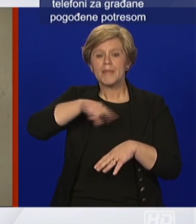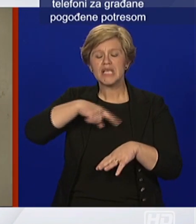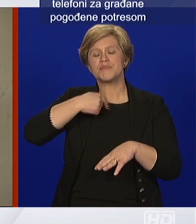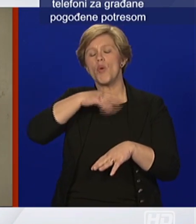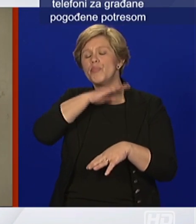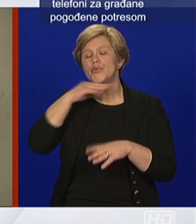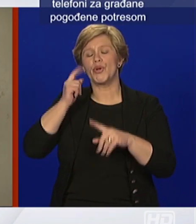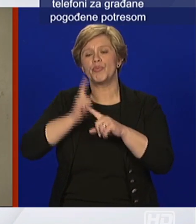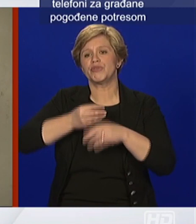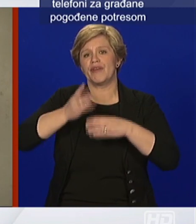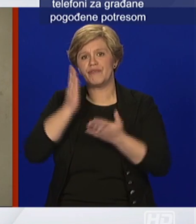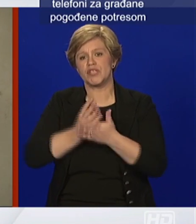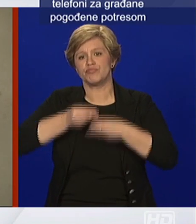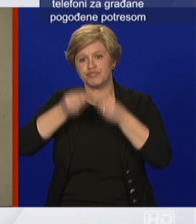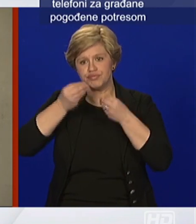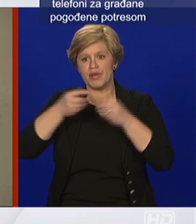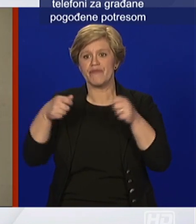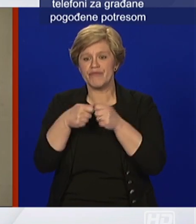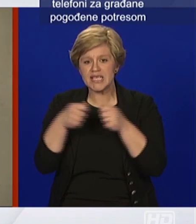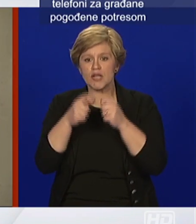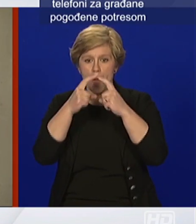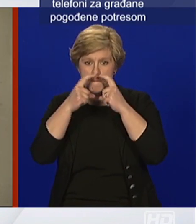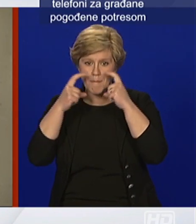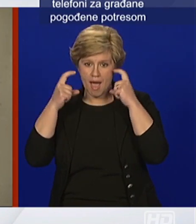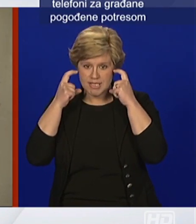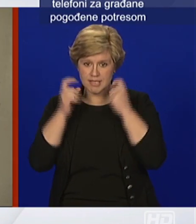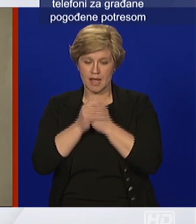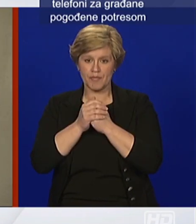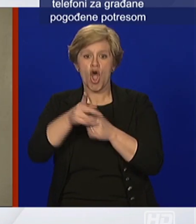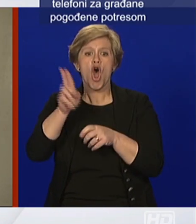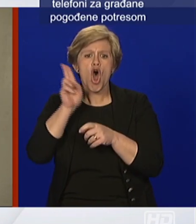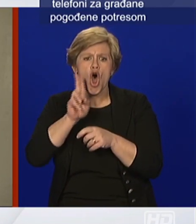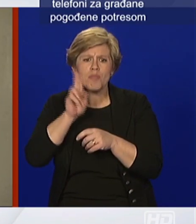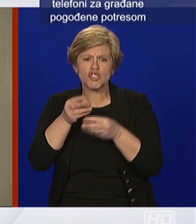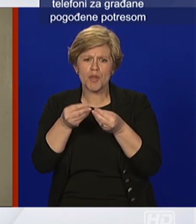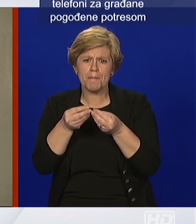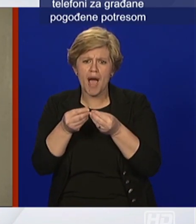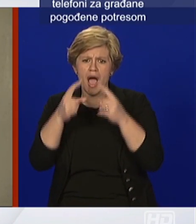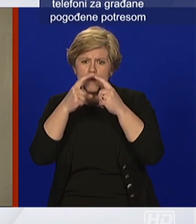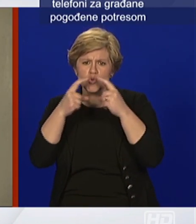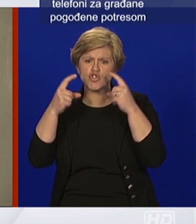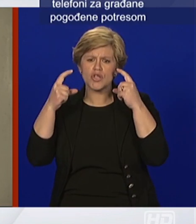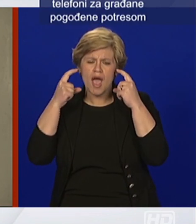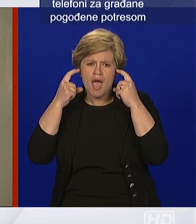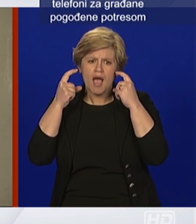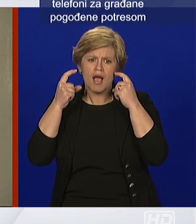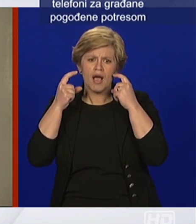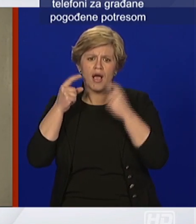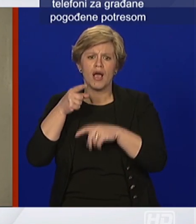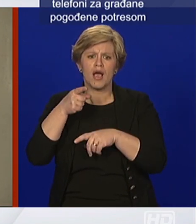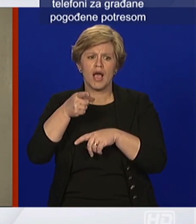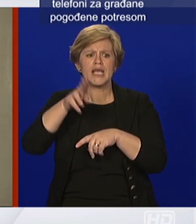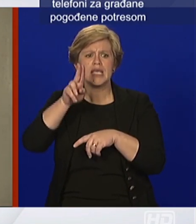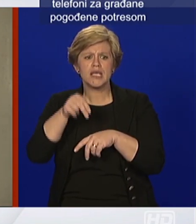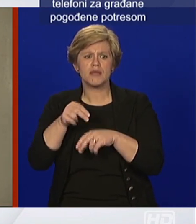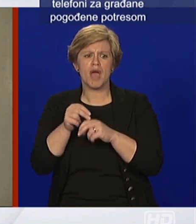objašnjenja vezano s korištenje maske. Obične platnene, pamučne i bilo kakve druge maske imaju više